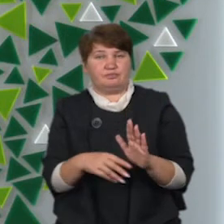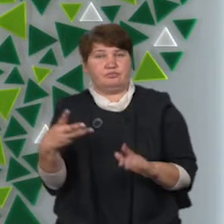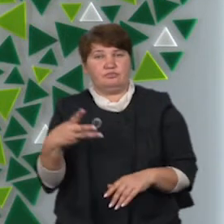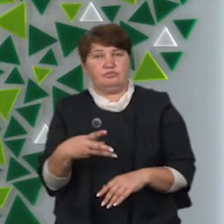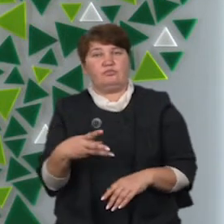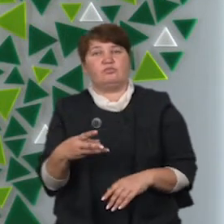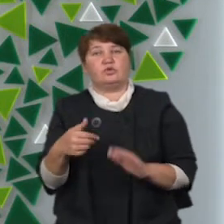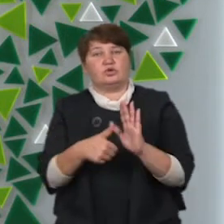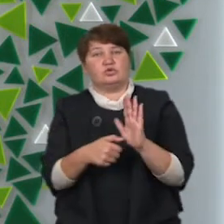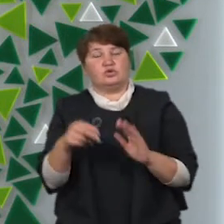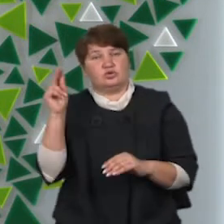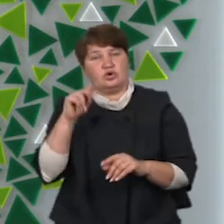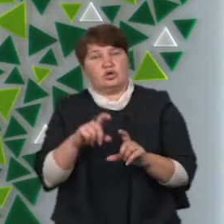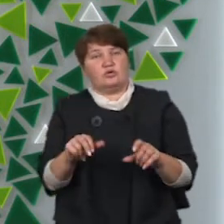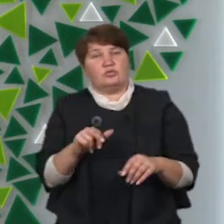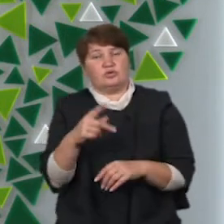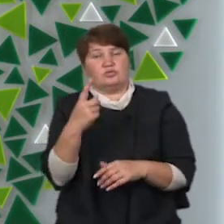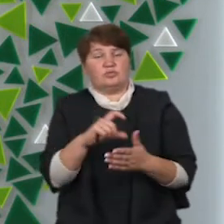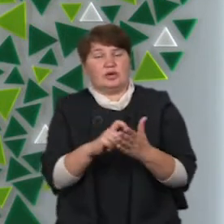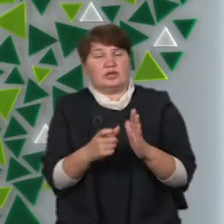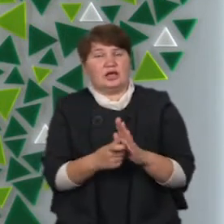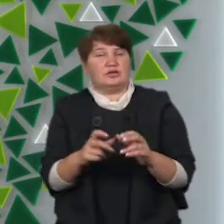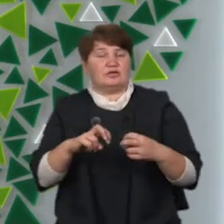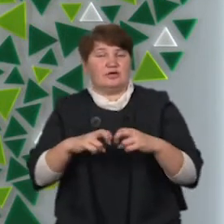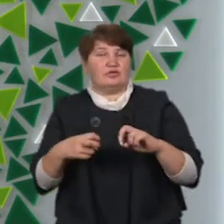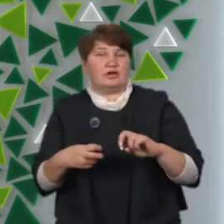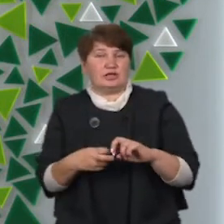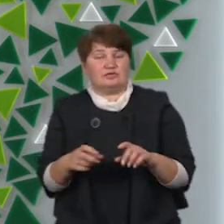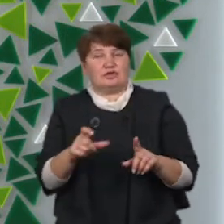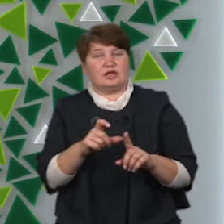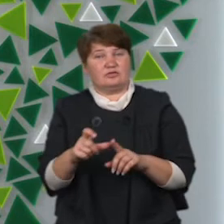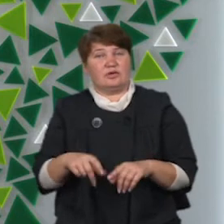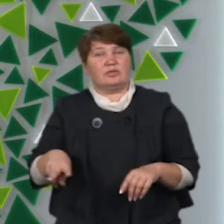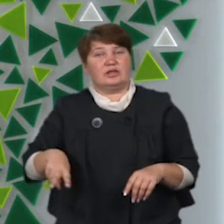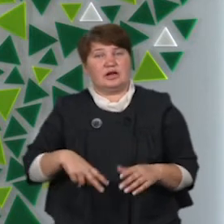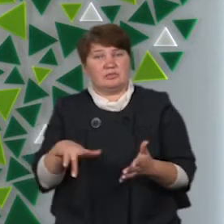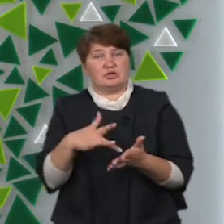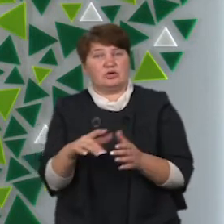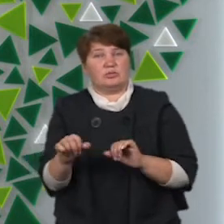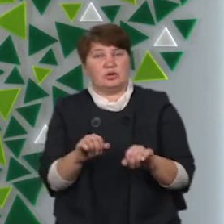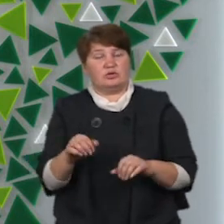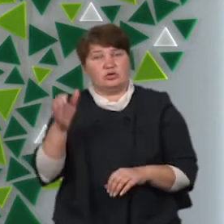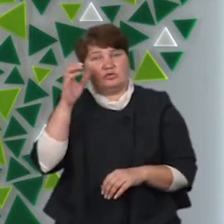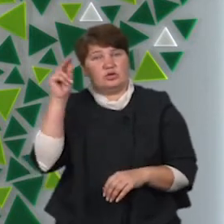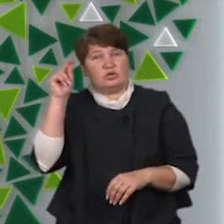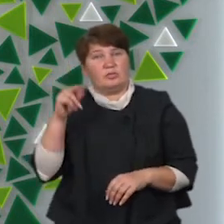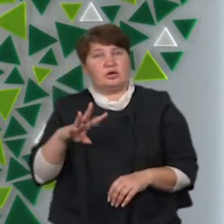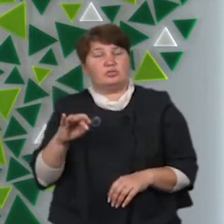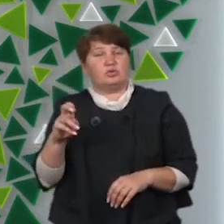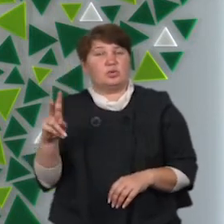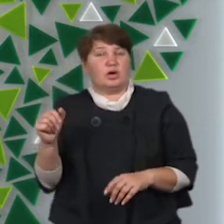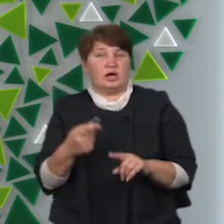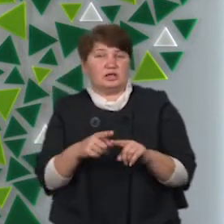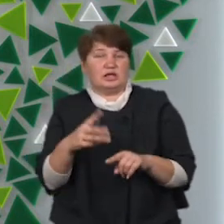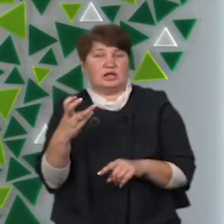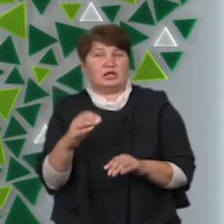3600 школярів пішли вчора до перших класів Івано-Франківську. За словами директора міського департаменту освіти і науки Ігоря Максимчука, це